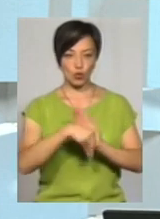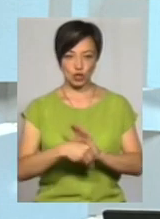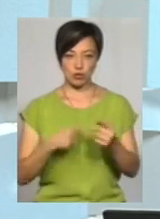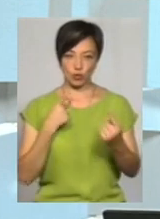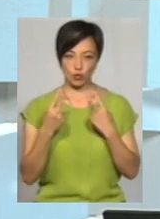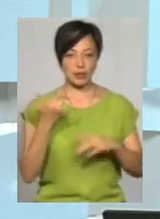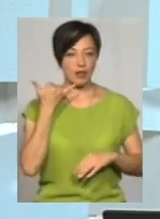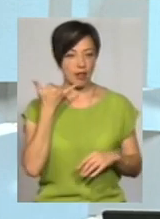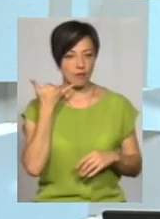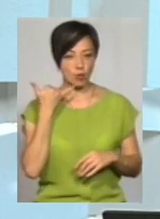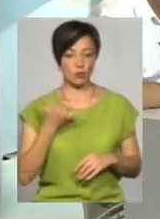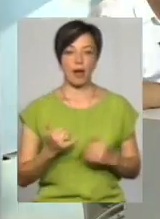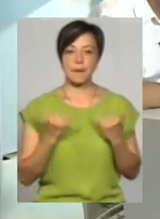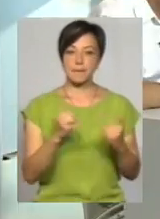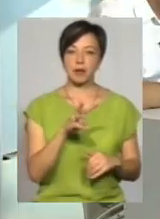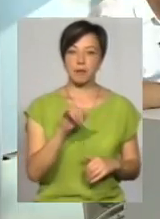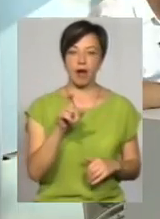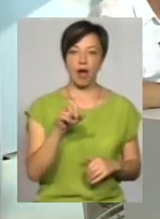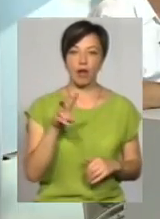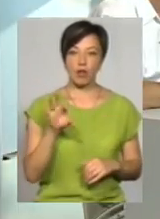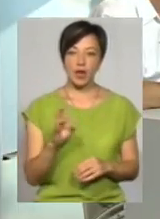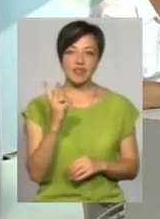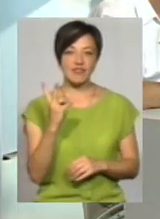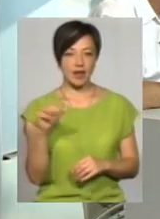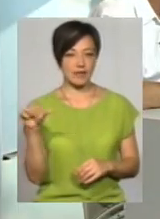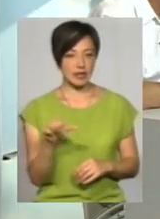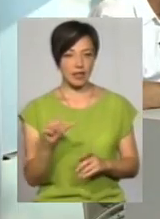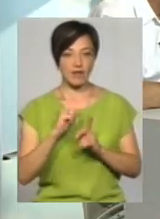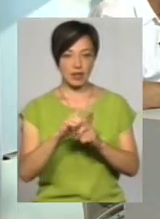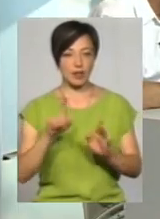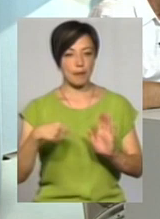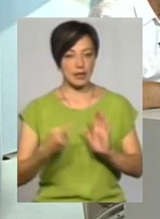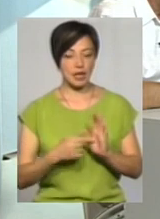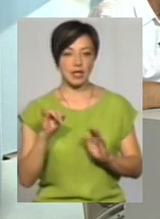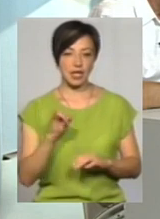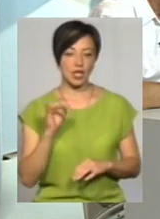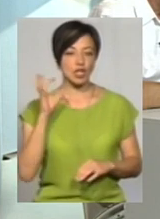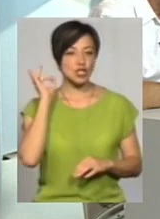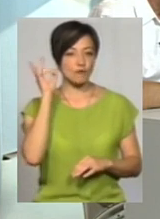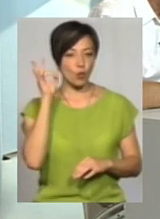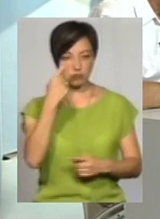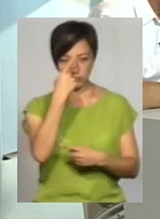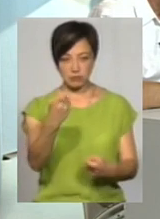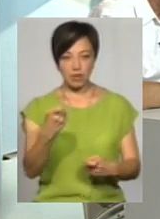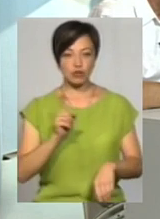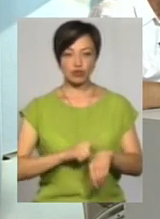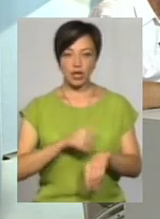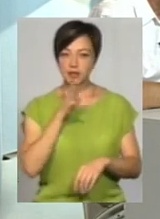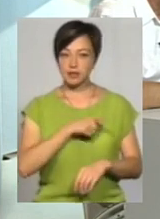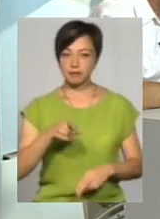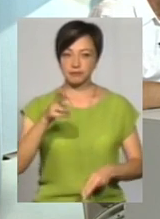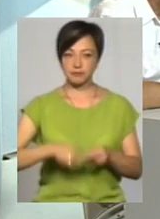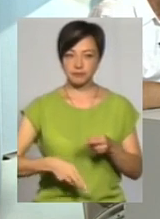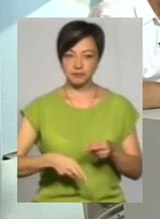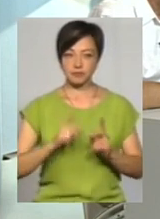телефоном. Пане Михайле, по 2 хвилини у вас буде для відповідей на питання. І звуковий сигнал буде сповіщати, коли час для відповіді добігатиме